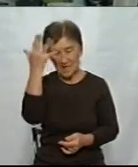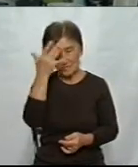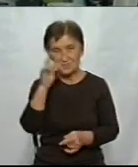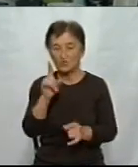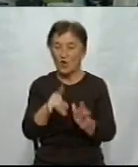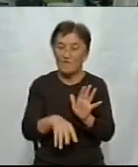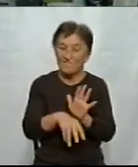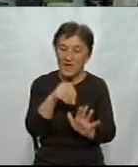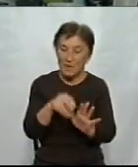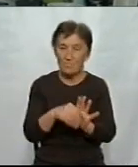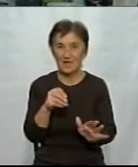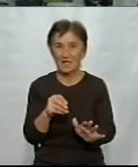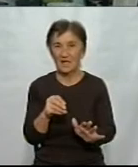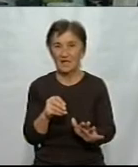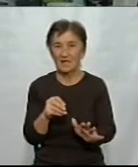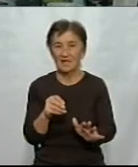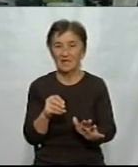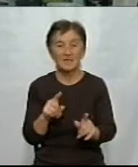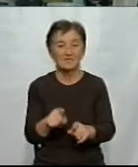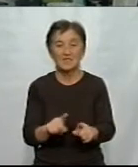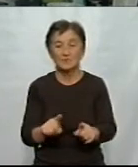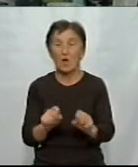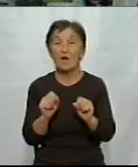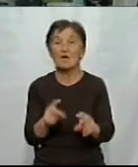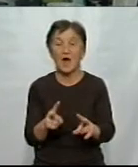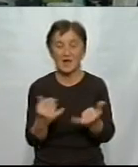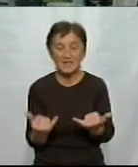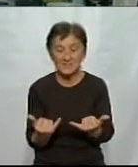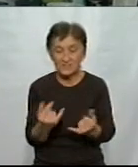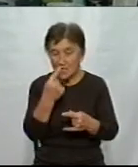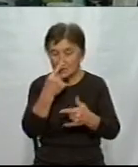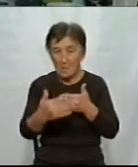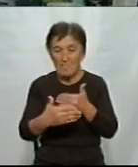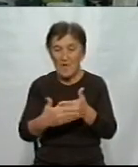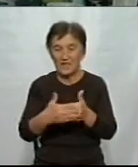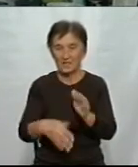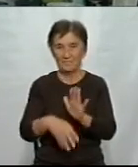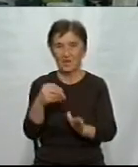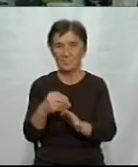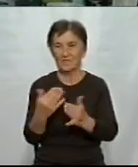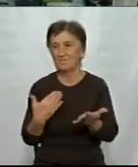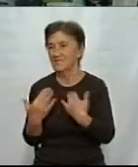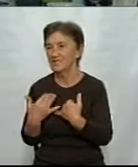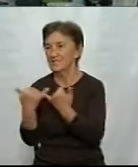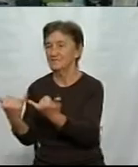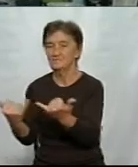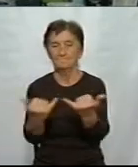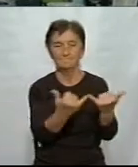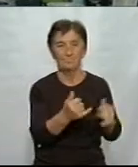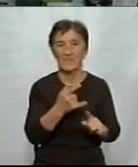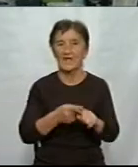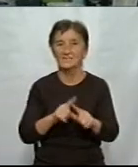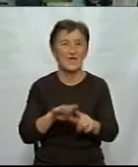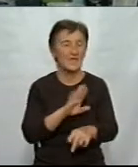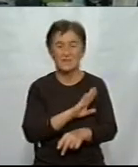вибори – це не про те, як до вас ставиться в період передвиборчої кампанії той чи інший кандидат. Це не про подарунки,